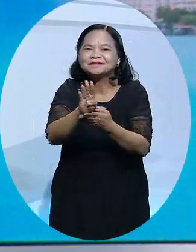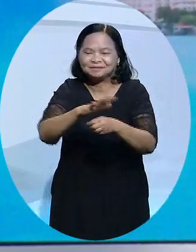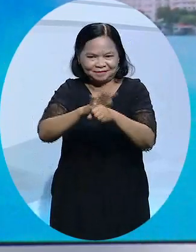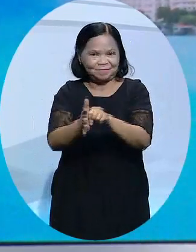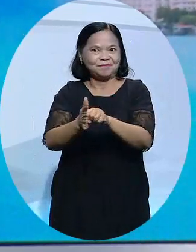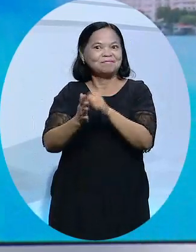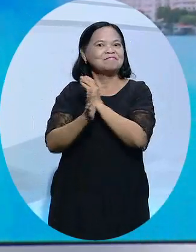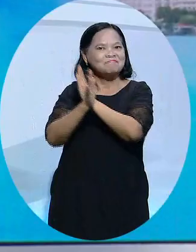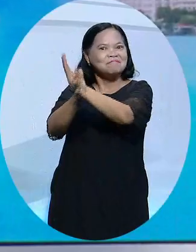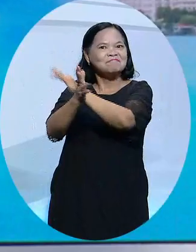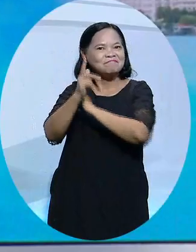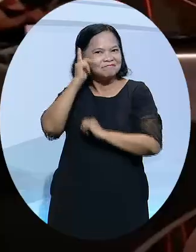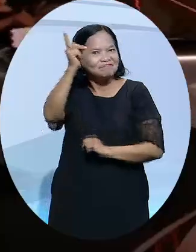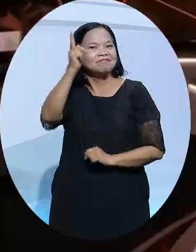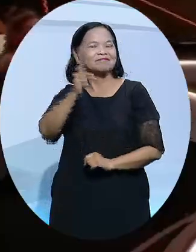dịch nghiêm ngặt.